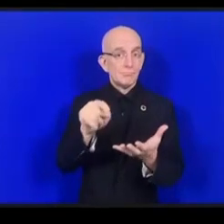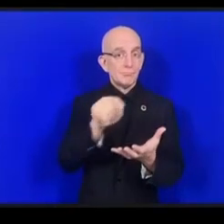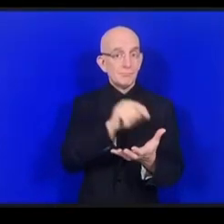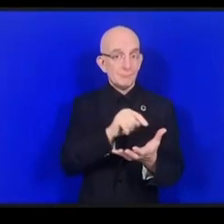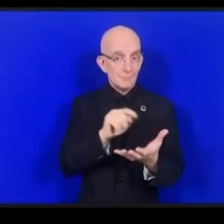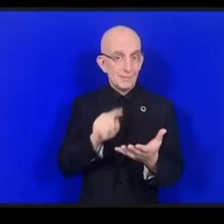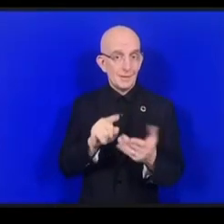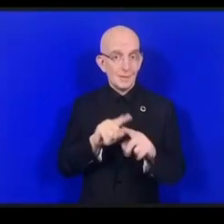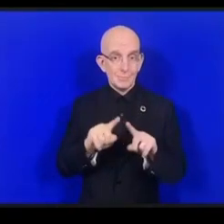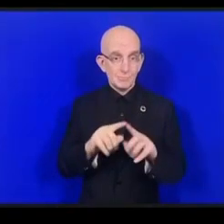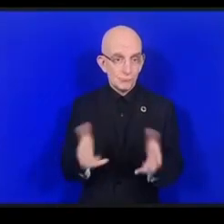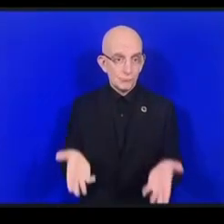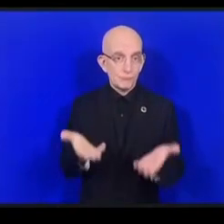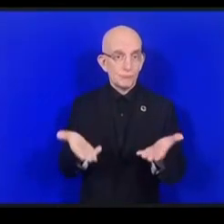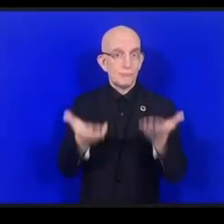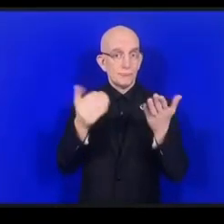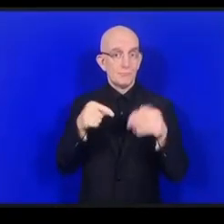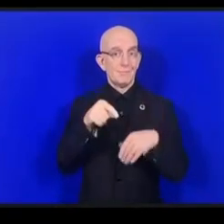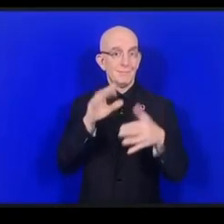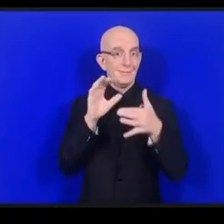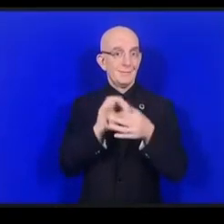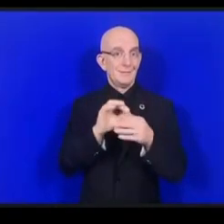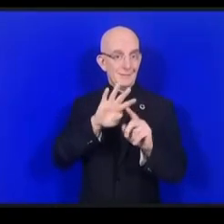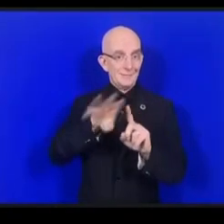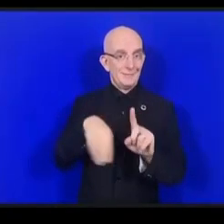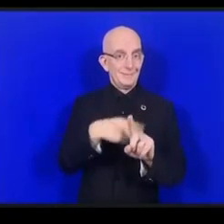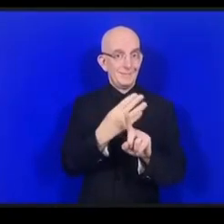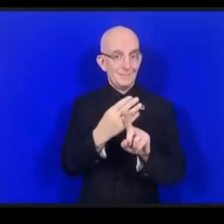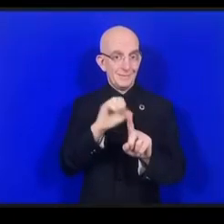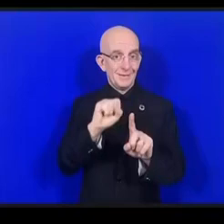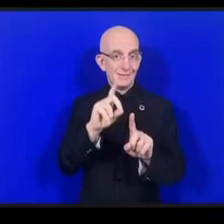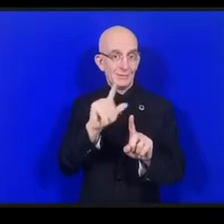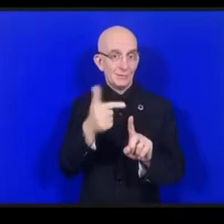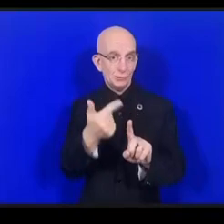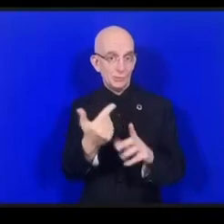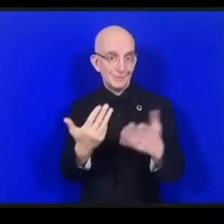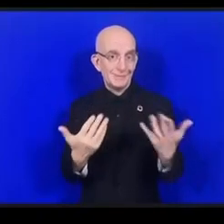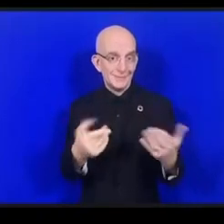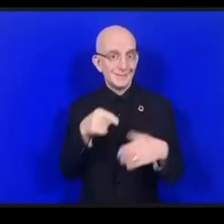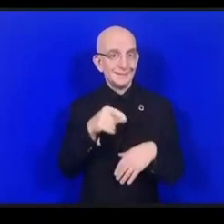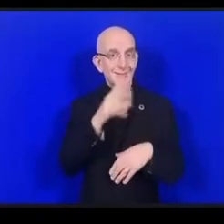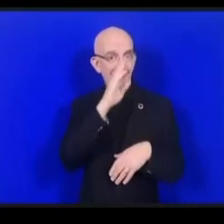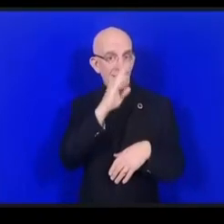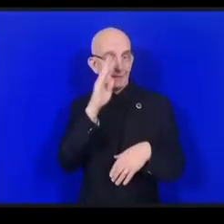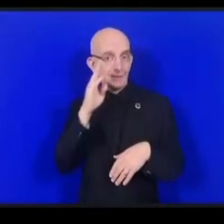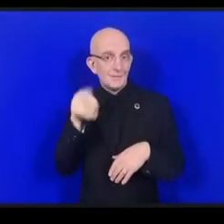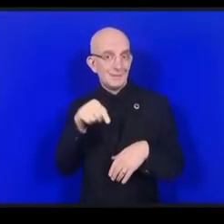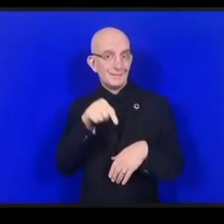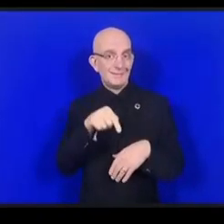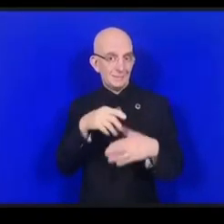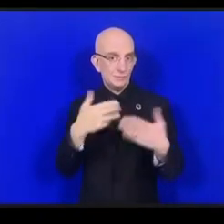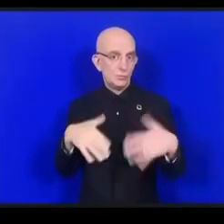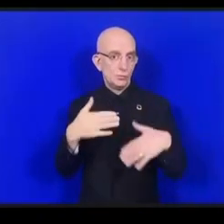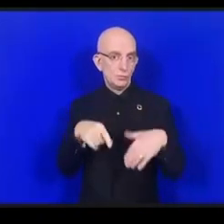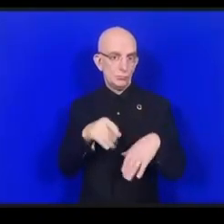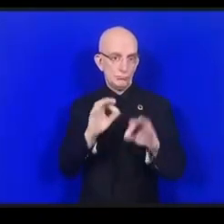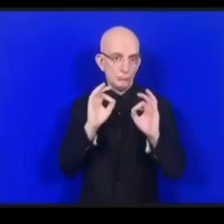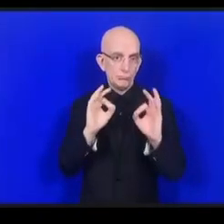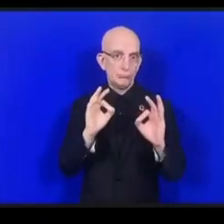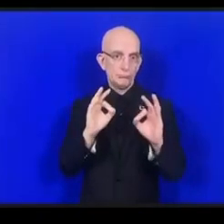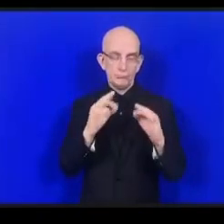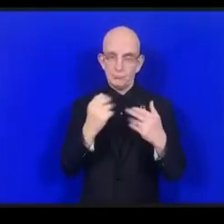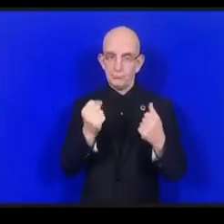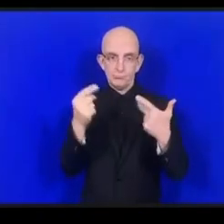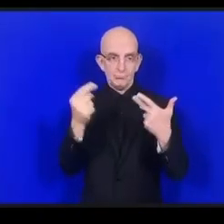أدف تلميه وسيدام SDG أكاديمية التي استهدت مضمونا هاما جدا لا أدري أنكم تعرفون